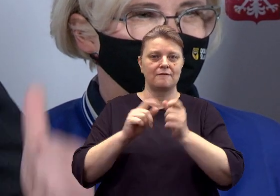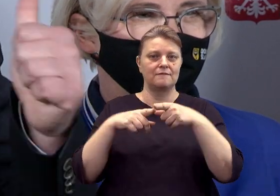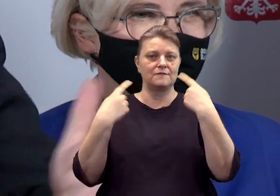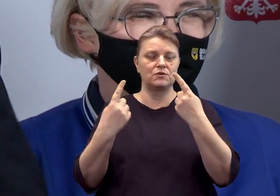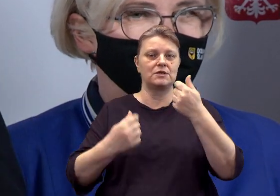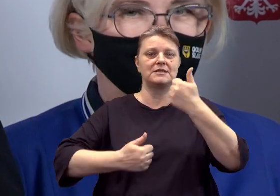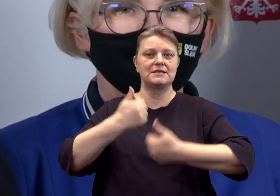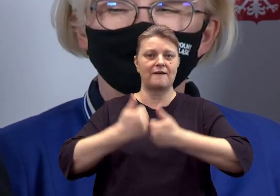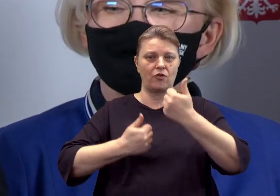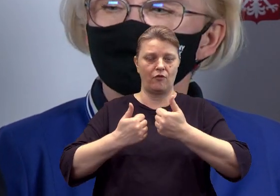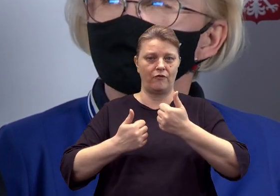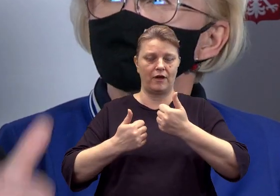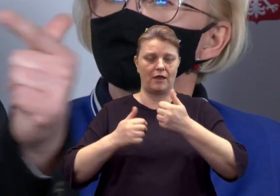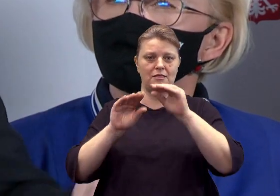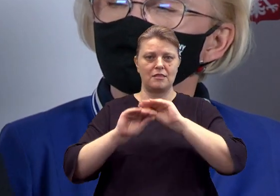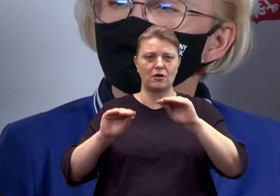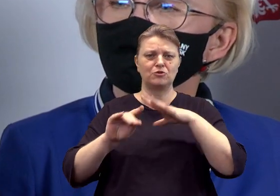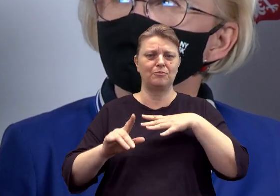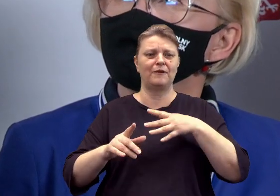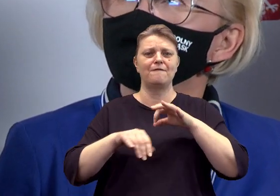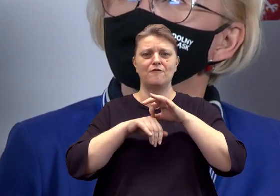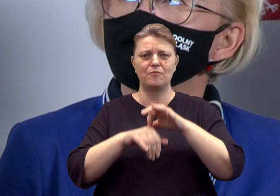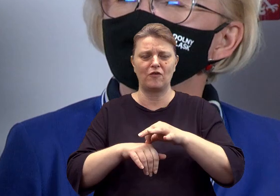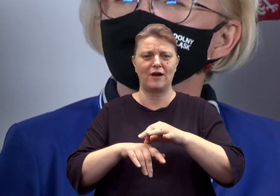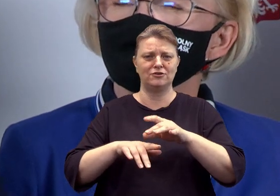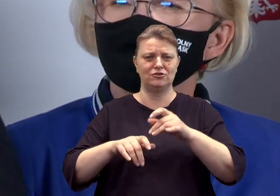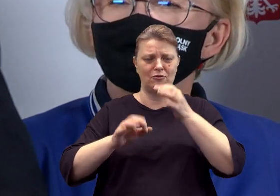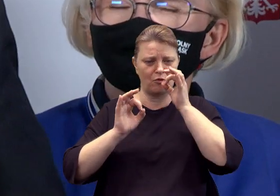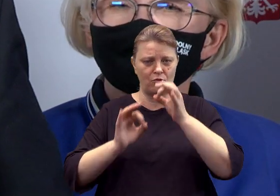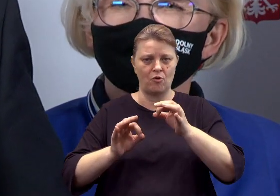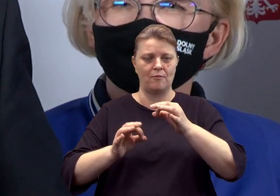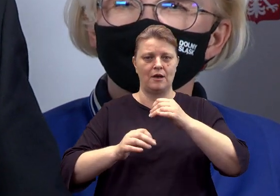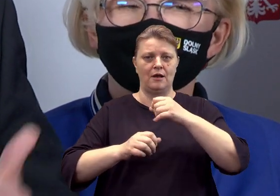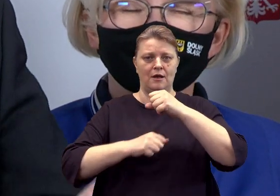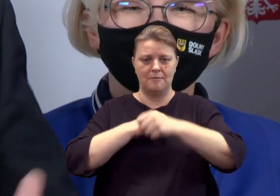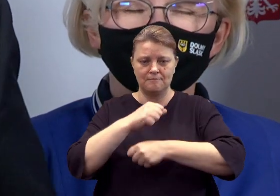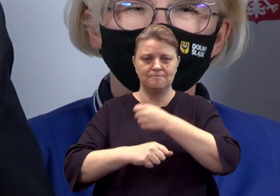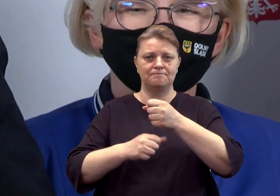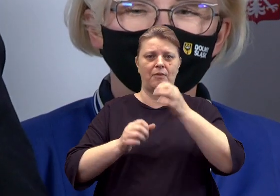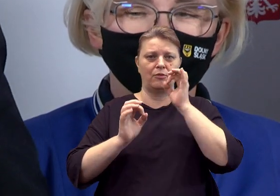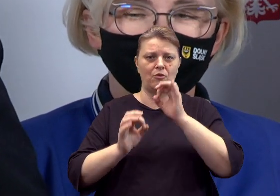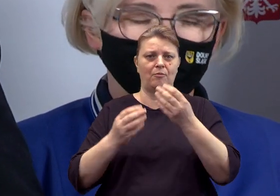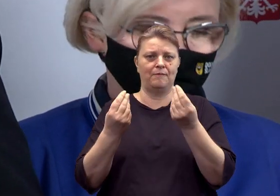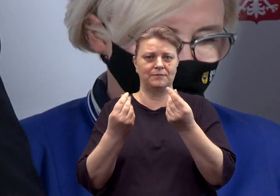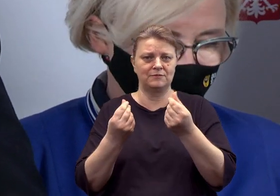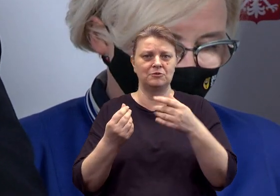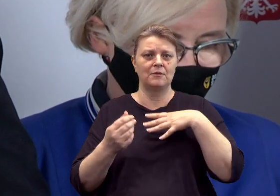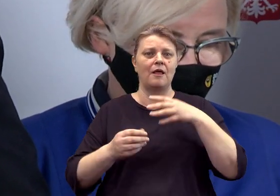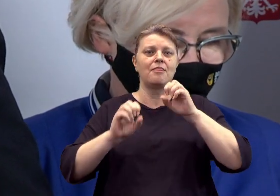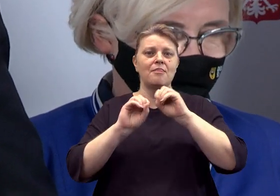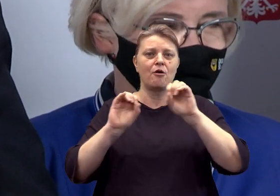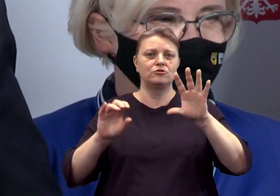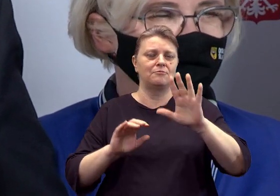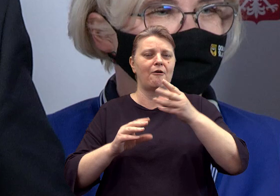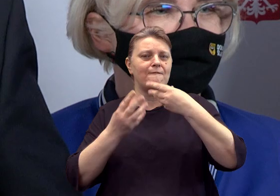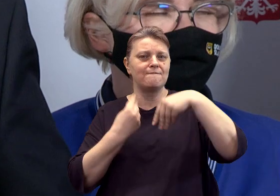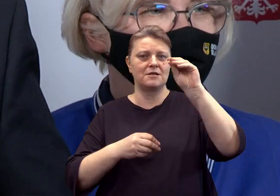wprowadzić stabilizację zatrudnienia, stabilizację wynagrodzenia, po to, żeby rzeczywiście nauczyciel mógł mieć więcej czasu